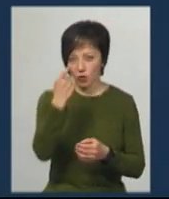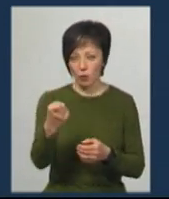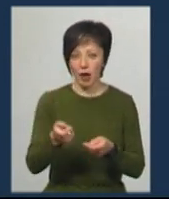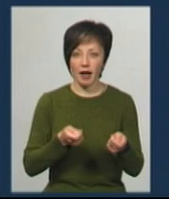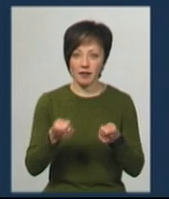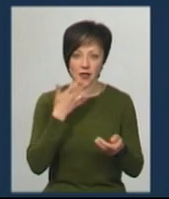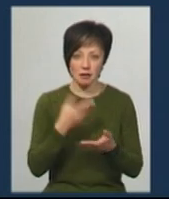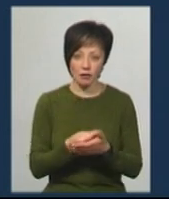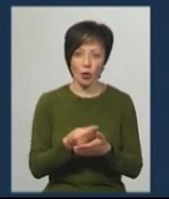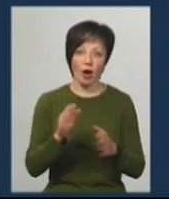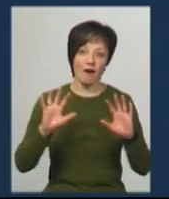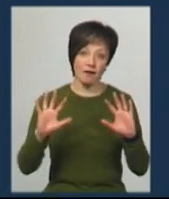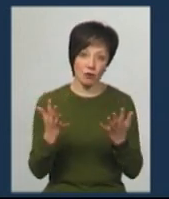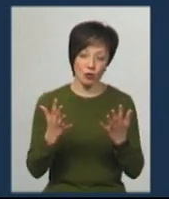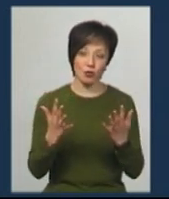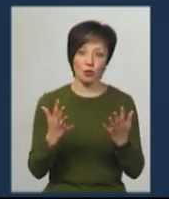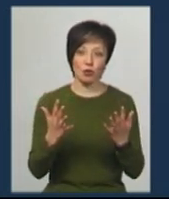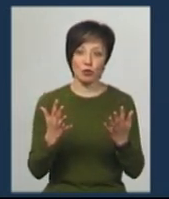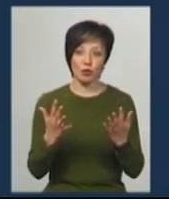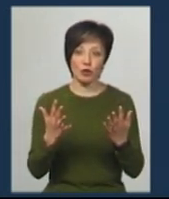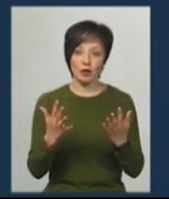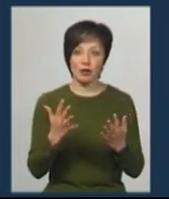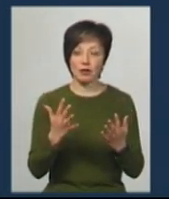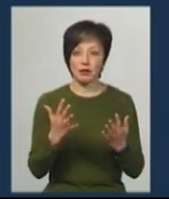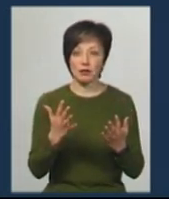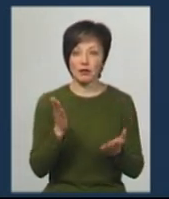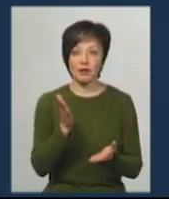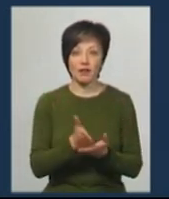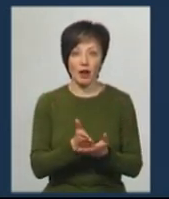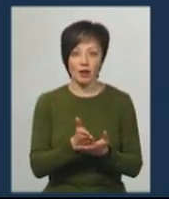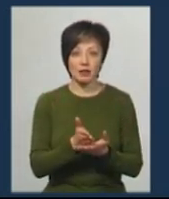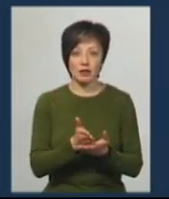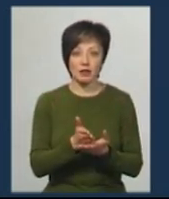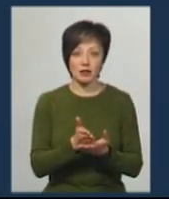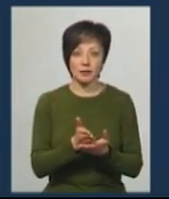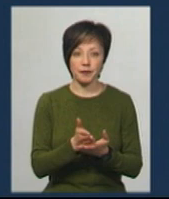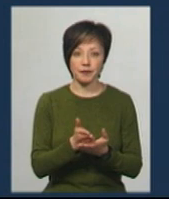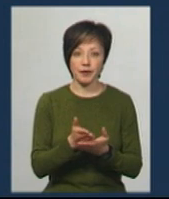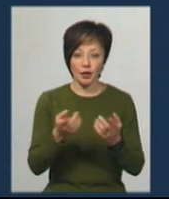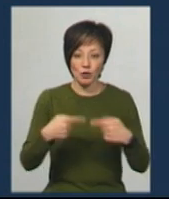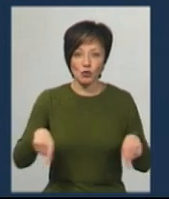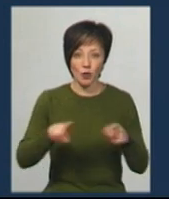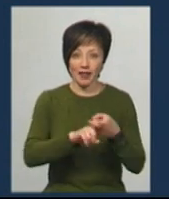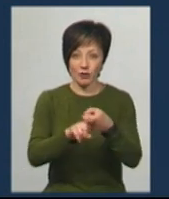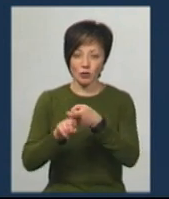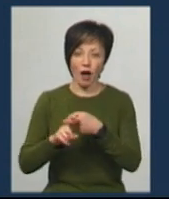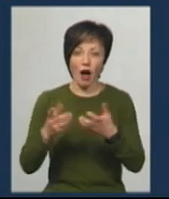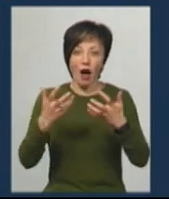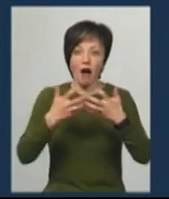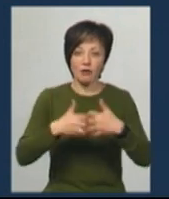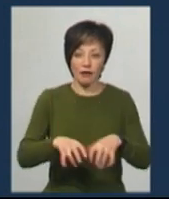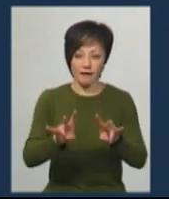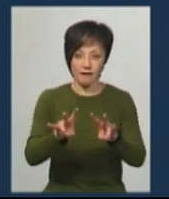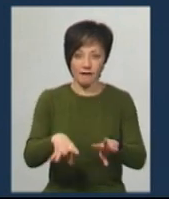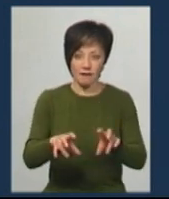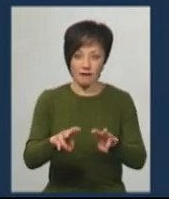керівництво. випадку, що він там, скажімо, виявляється з зона враження, то він автоматично перебуває